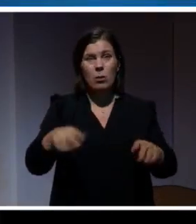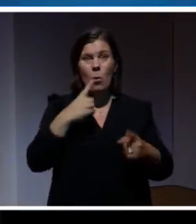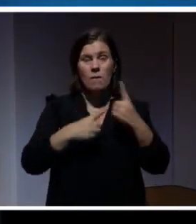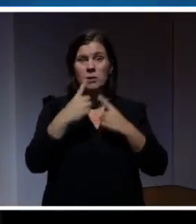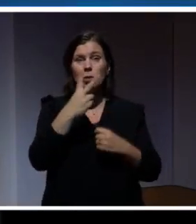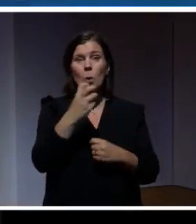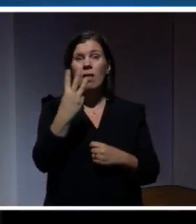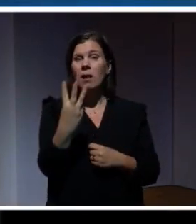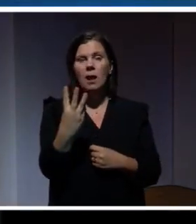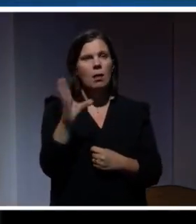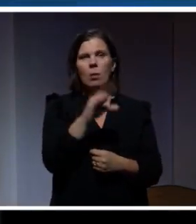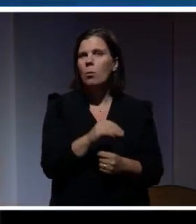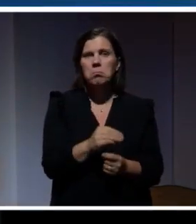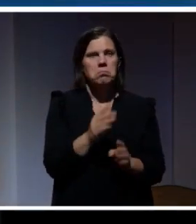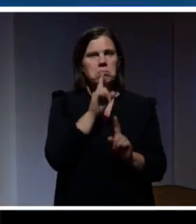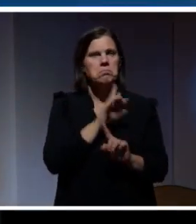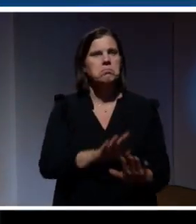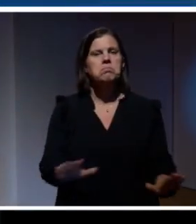jag säga. Det var liksom inte på tapeten riktigt.